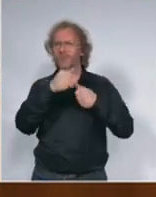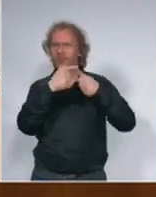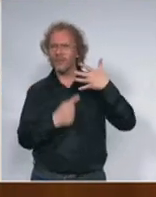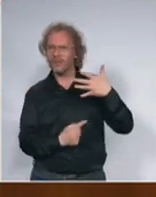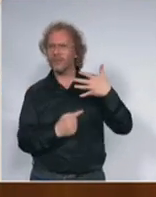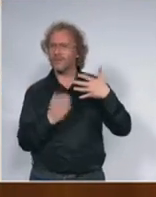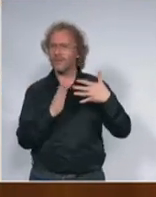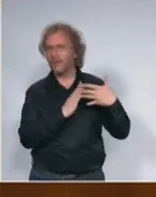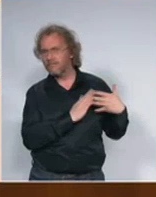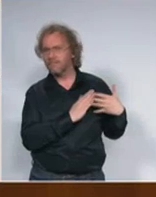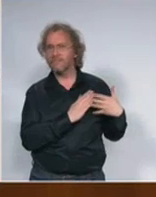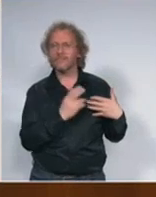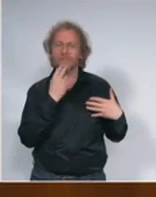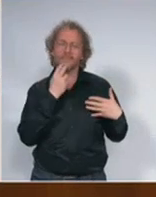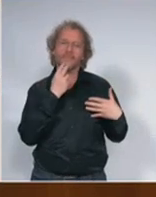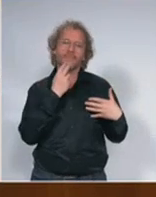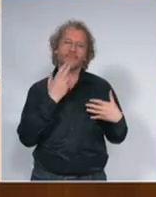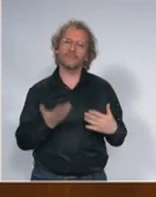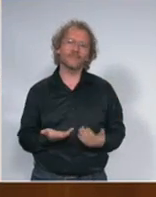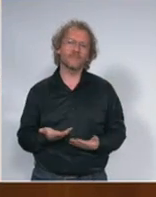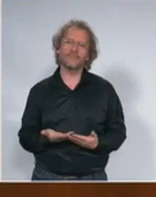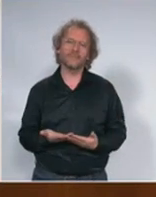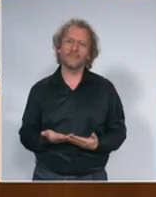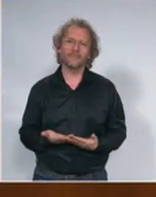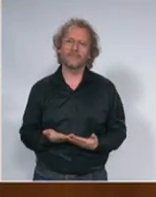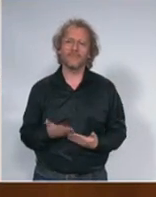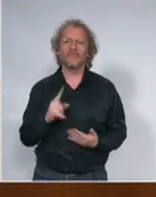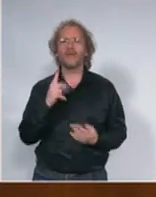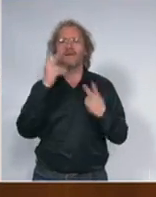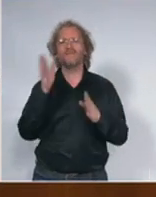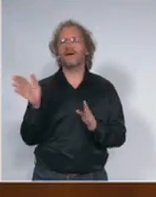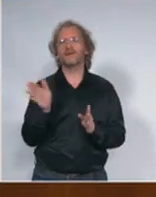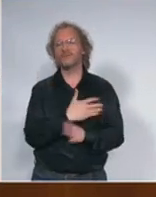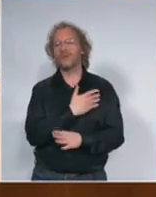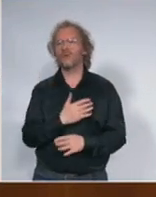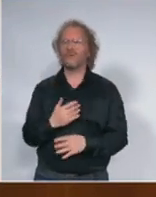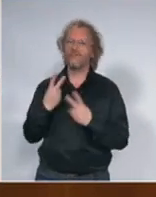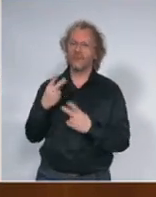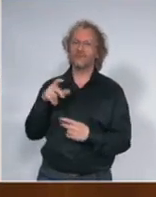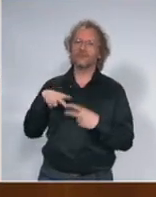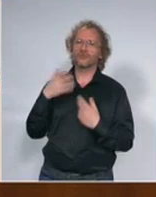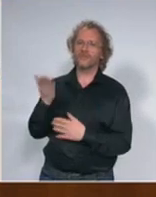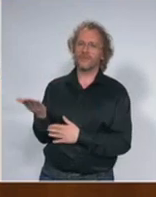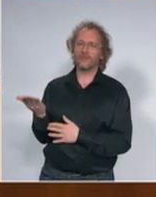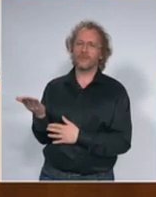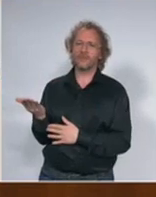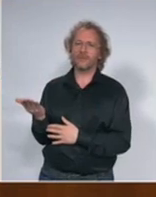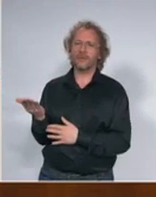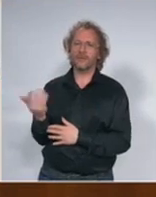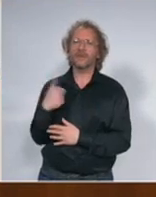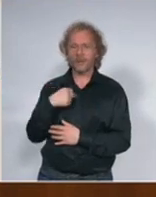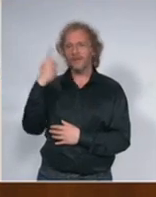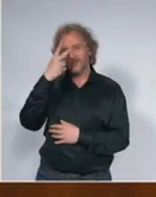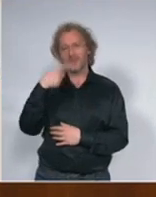deluju beznačajno i svedu se praktično na nulu ja razumem da je nama teško danas da je svima nama teško da